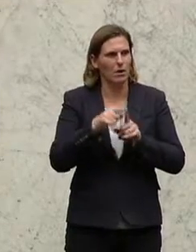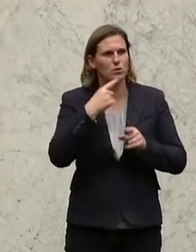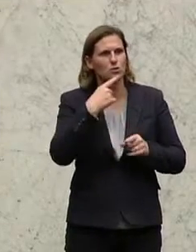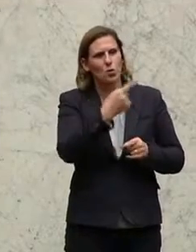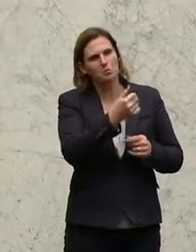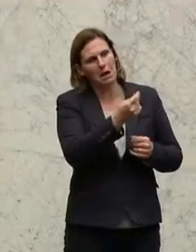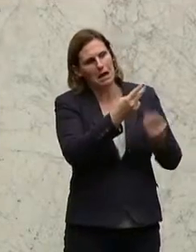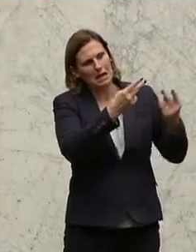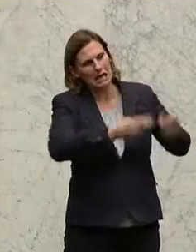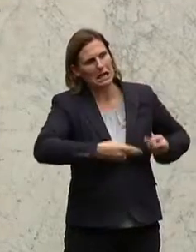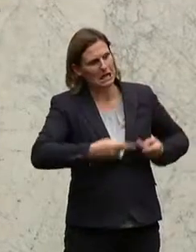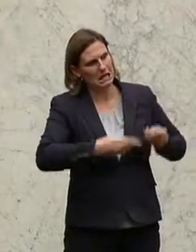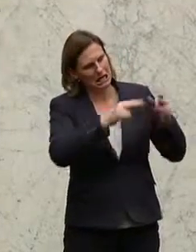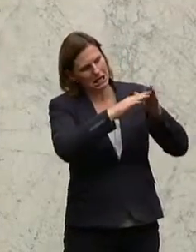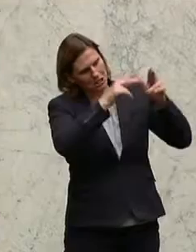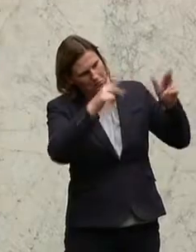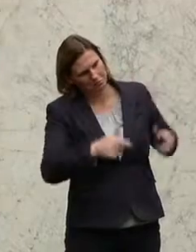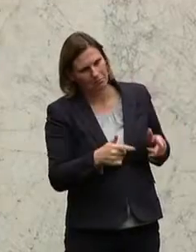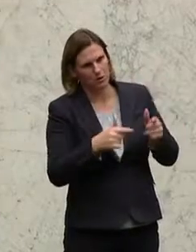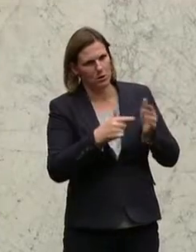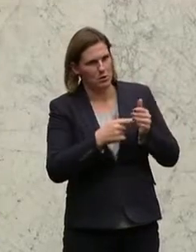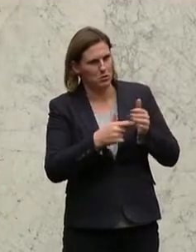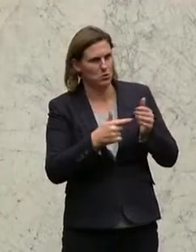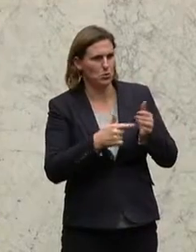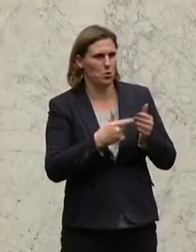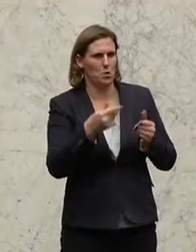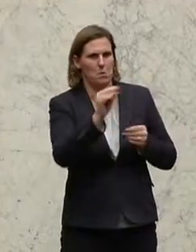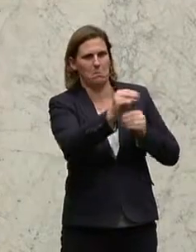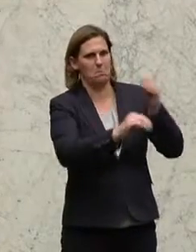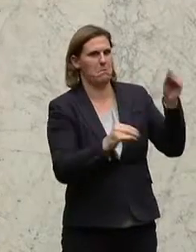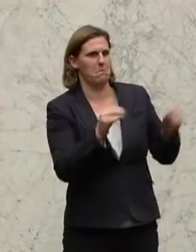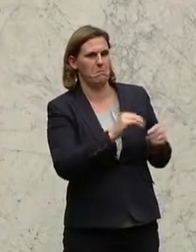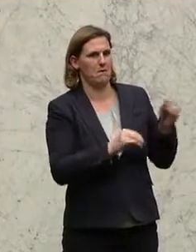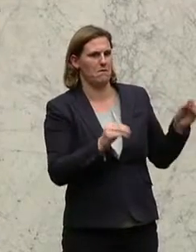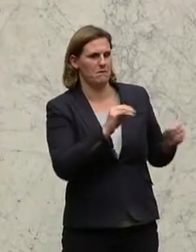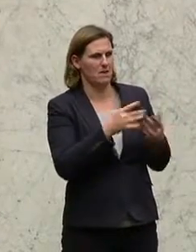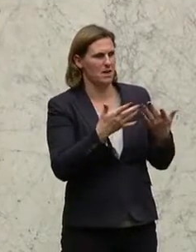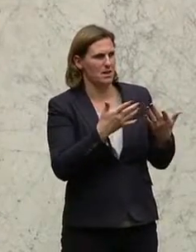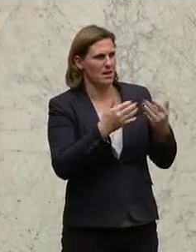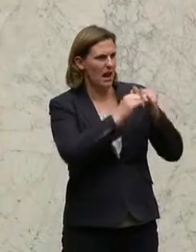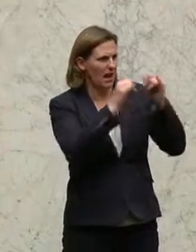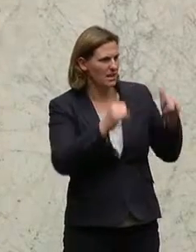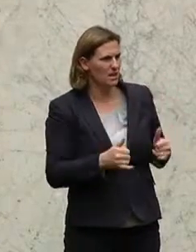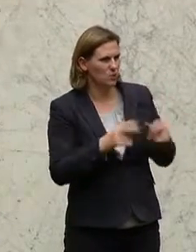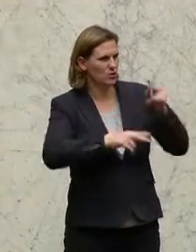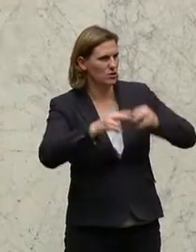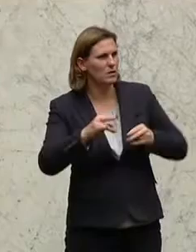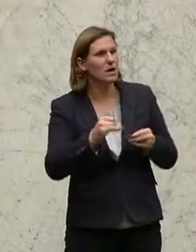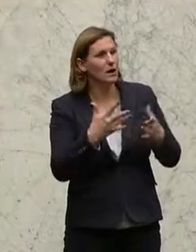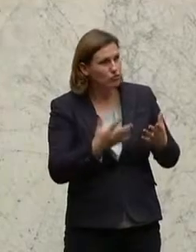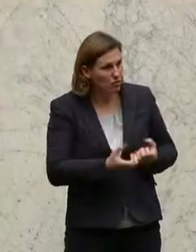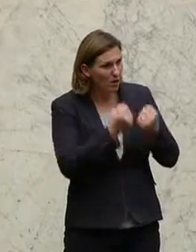ein paar Gerichte hinstellen, dort vielleicht noch ein paar zusätzliche Dorotheumseinrichtungen hinstellen. Ja, das alles schafft